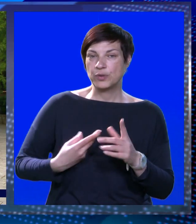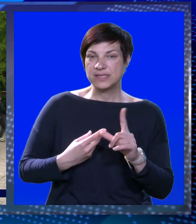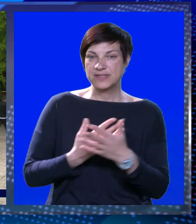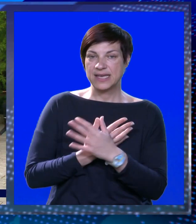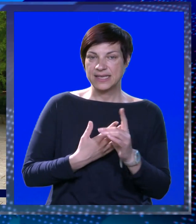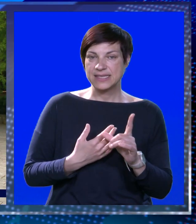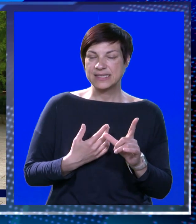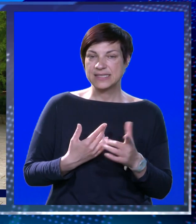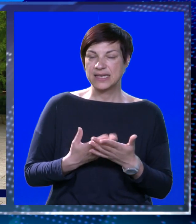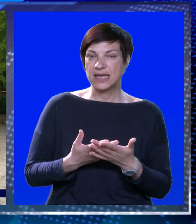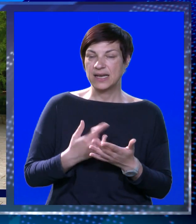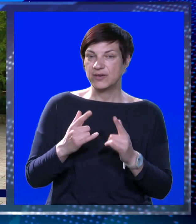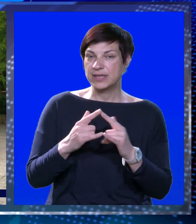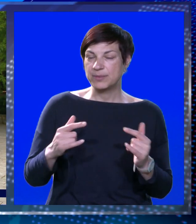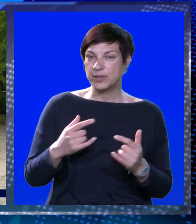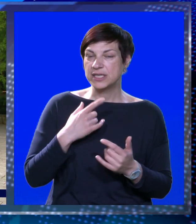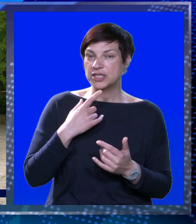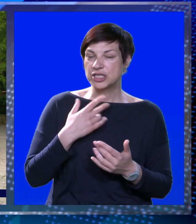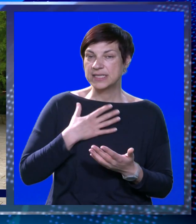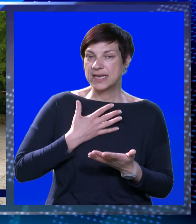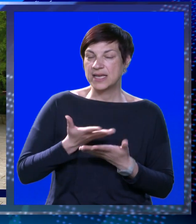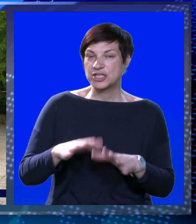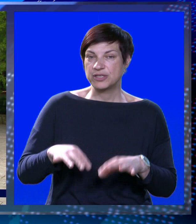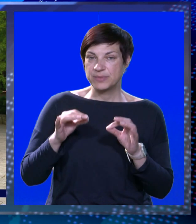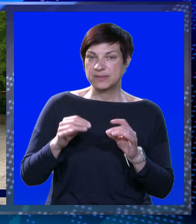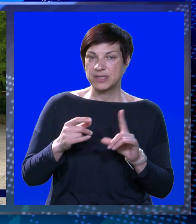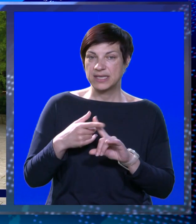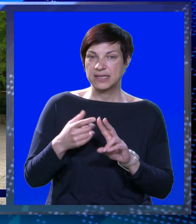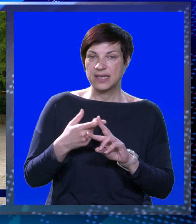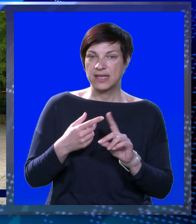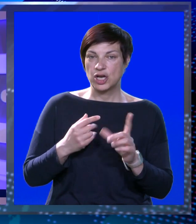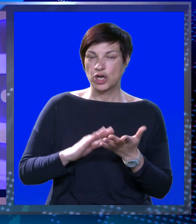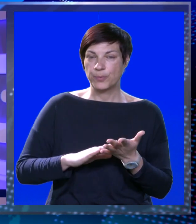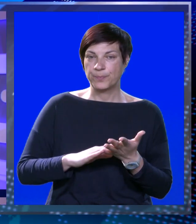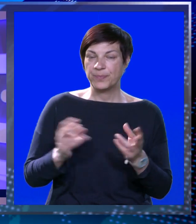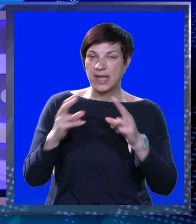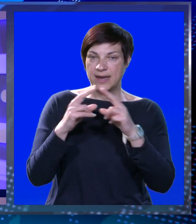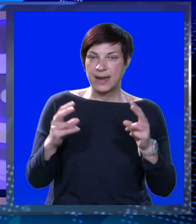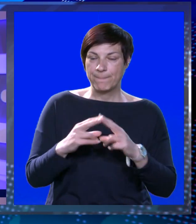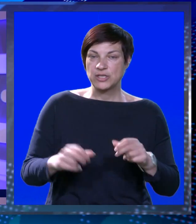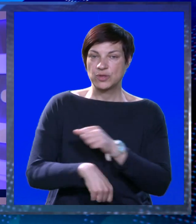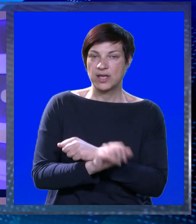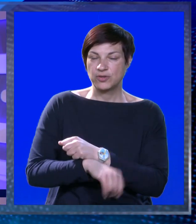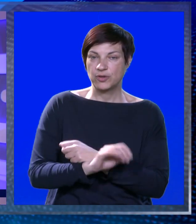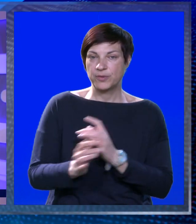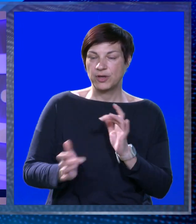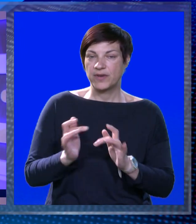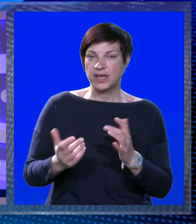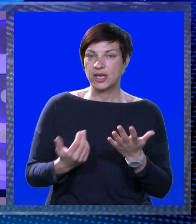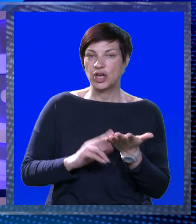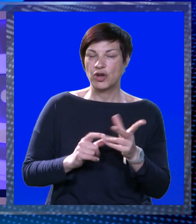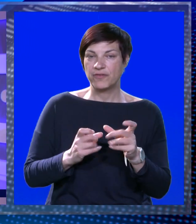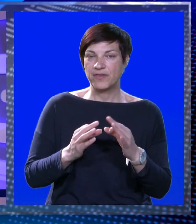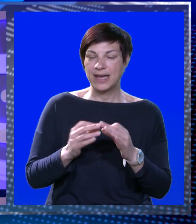na koju bi trebao ići u kamp tjedan dana sa našim izbornikom, Nevenom Richterom. Na međunarodnom nogometnom turniru